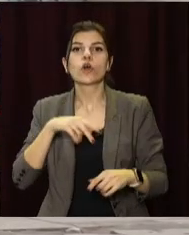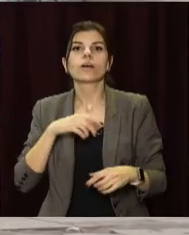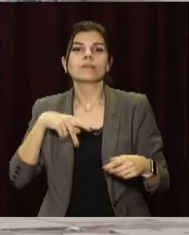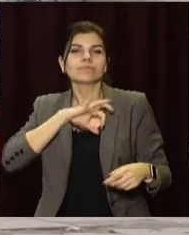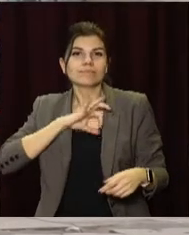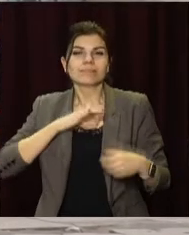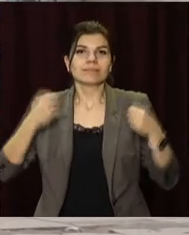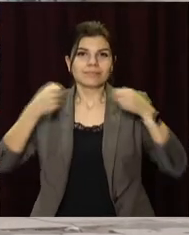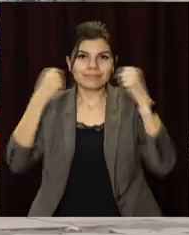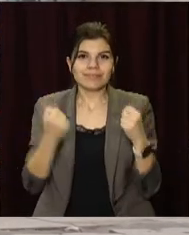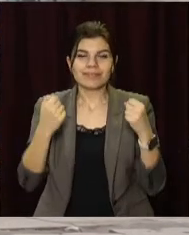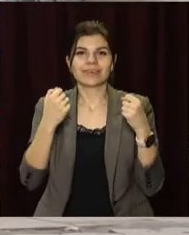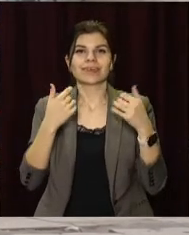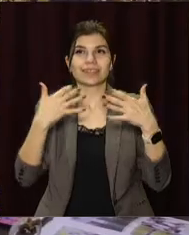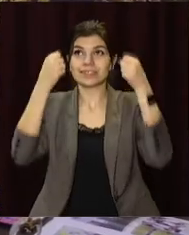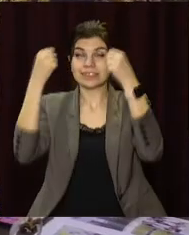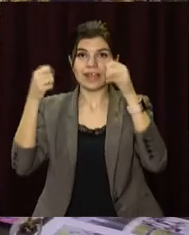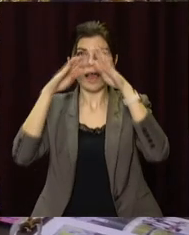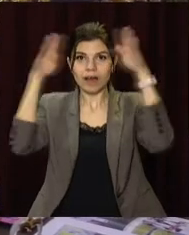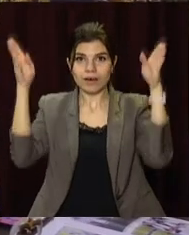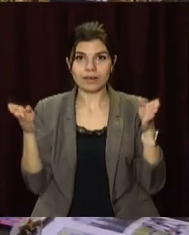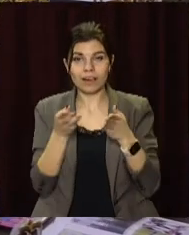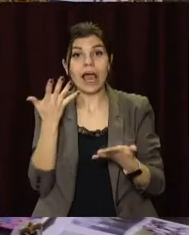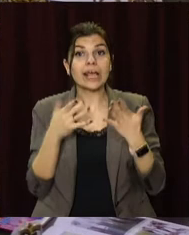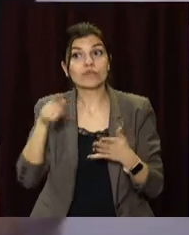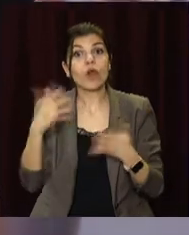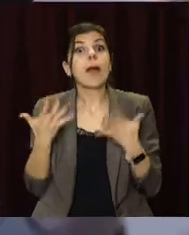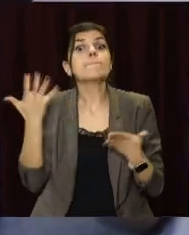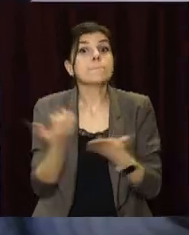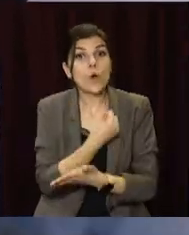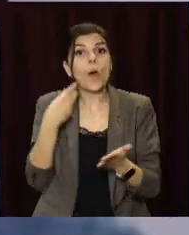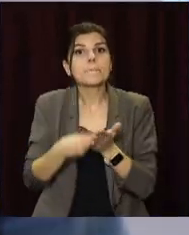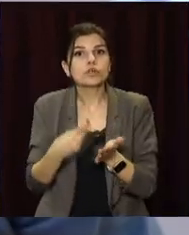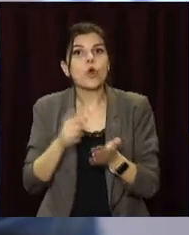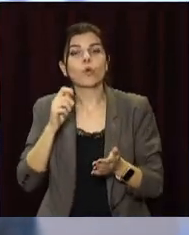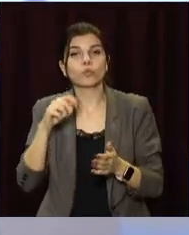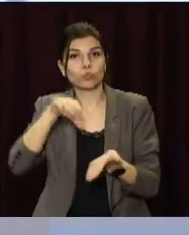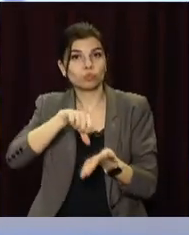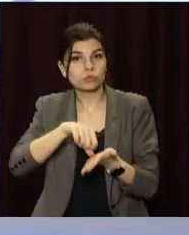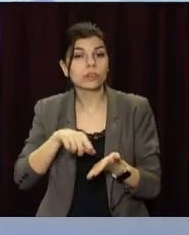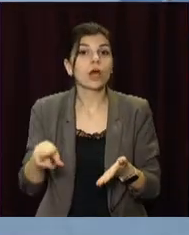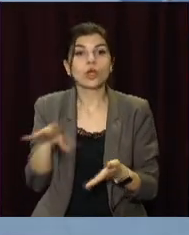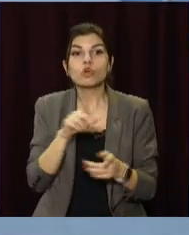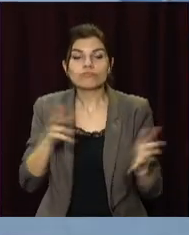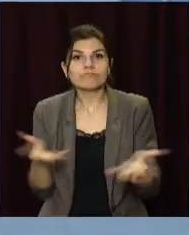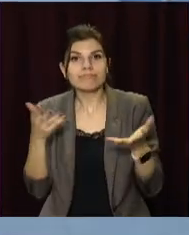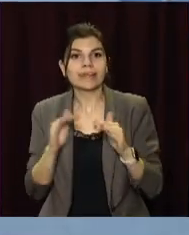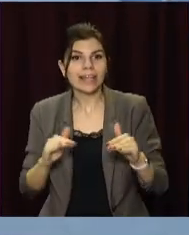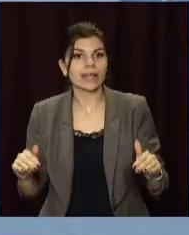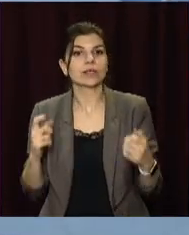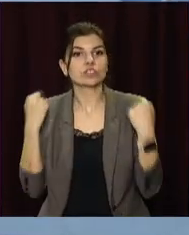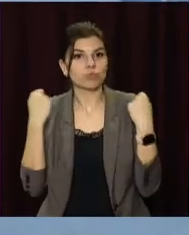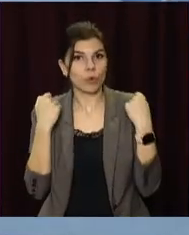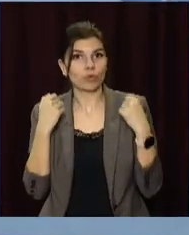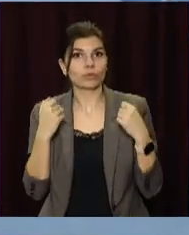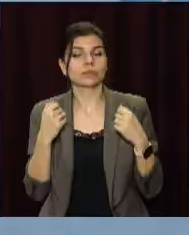облаштувати четверту дю США Кам'янського, якщо вона переможе в конкурсі «Бюджет участі». Усе, аби спонукати дітей до здорового способу